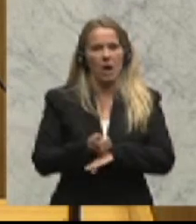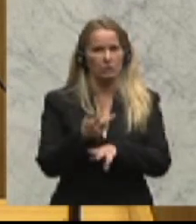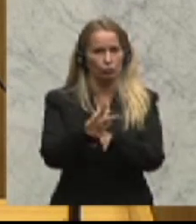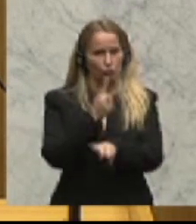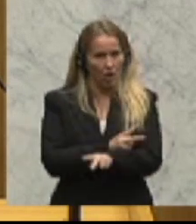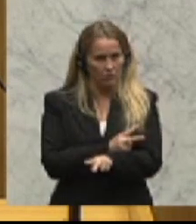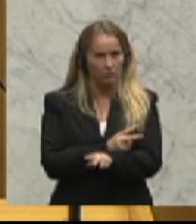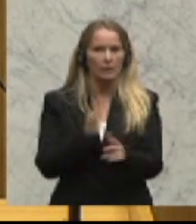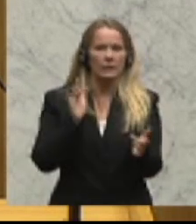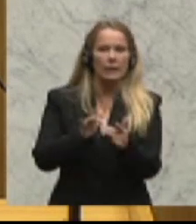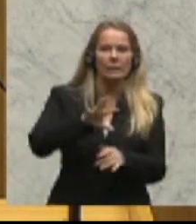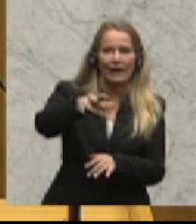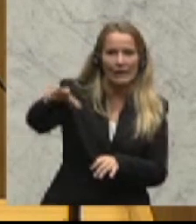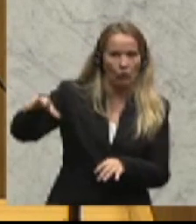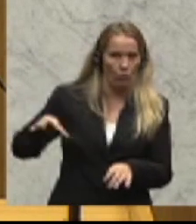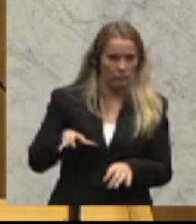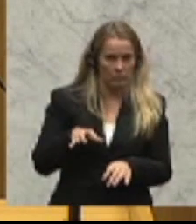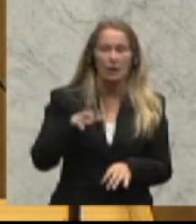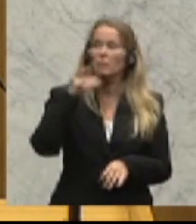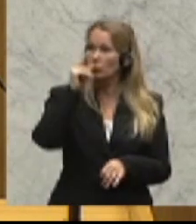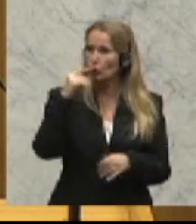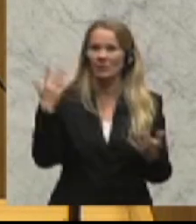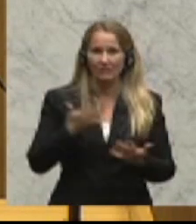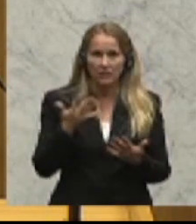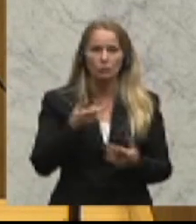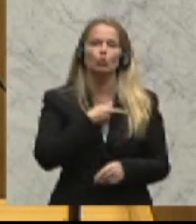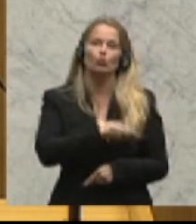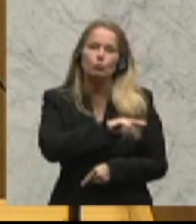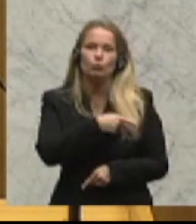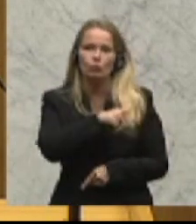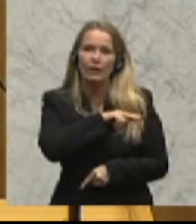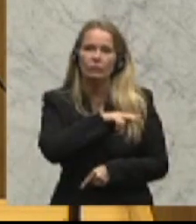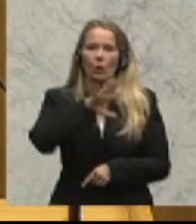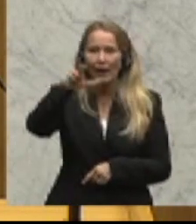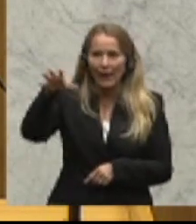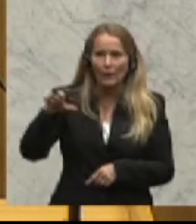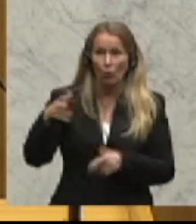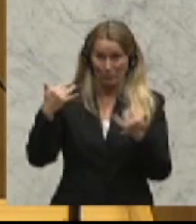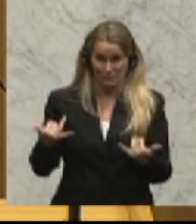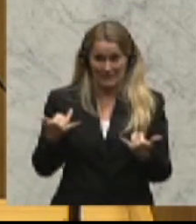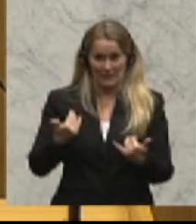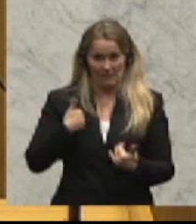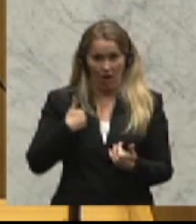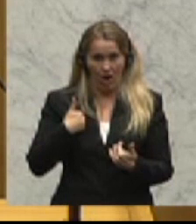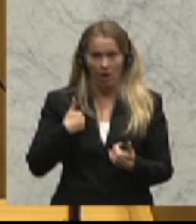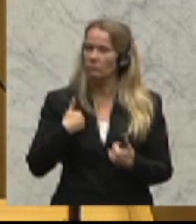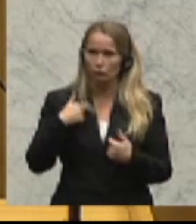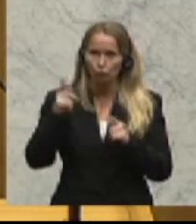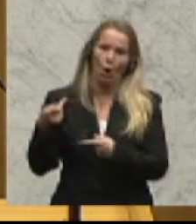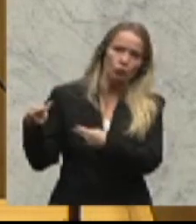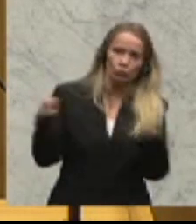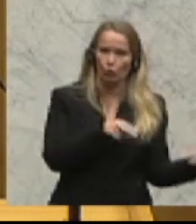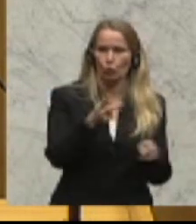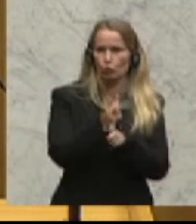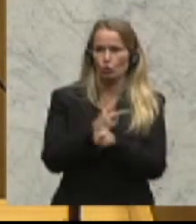gegenüber den Regionen ein. Das heißt, Zuständigkeiten, die die Regionen inne hatten, sollen nun wieder dem Staat